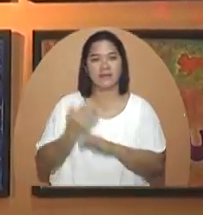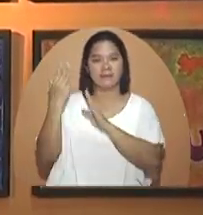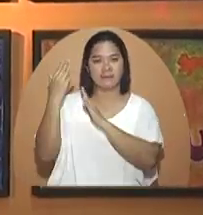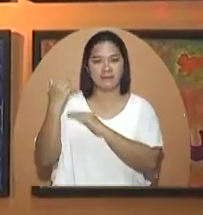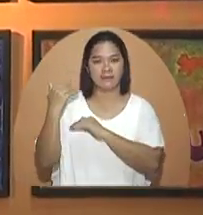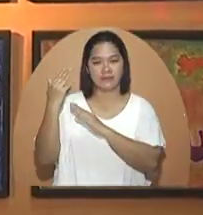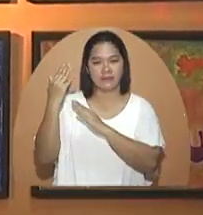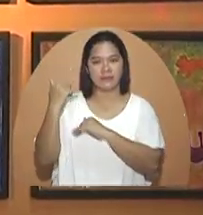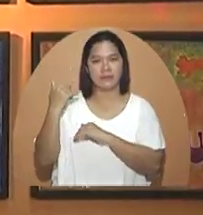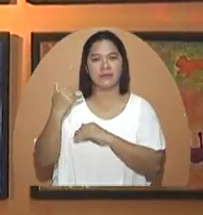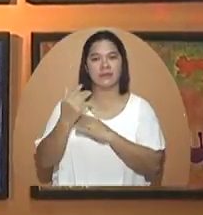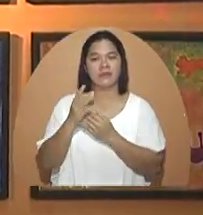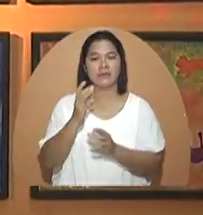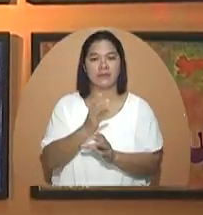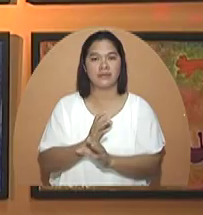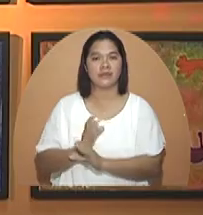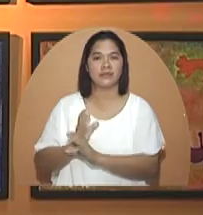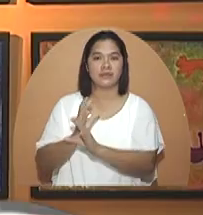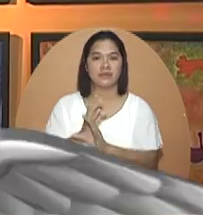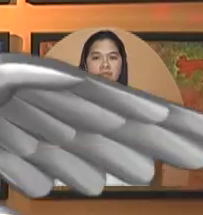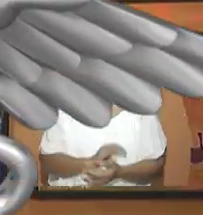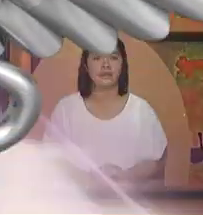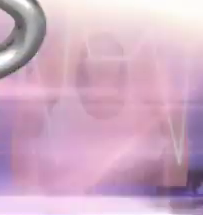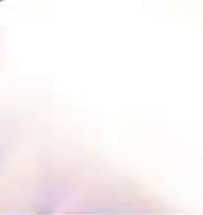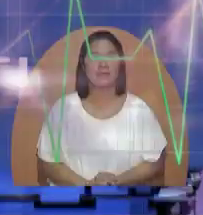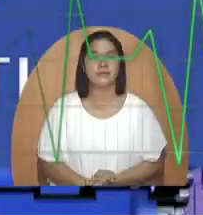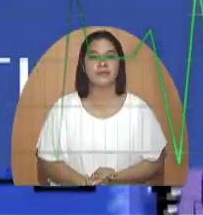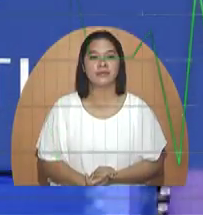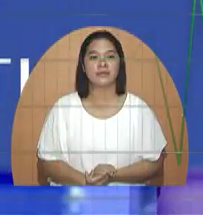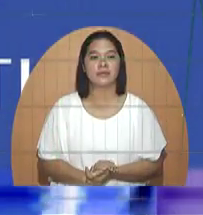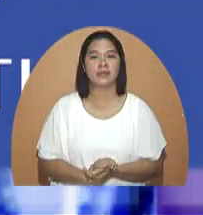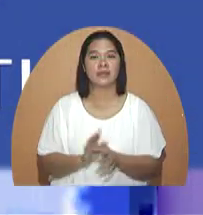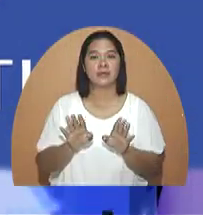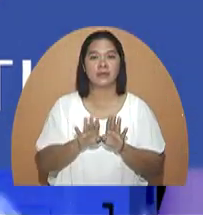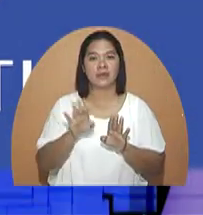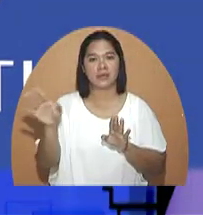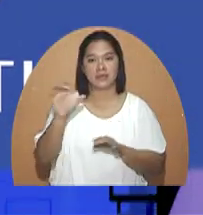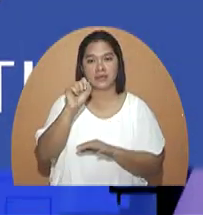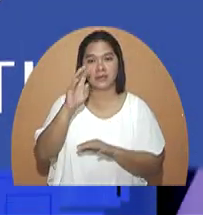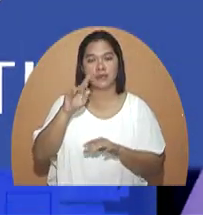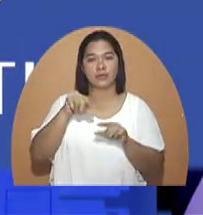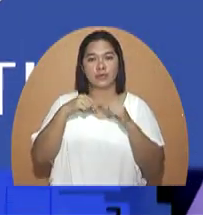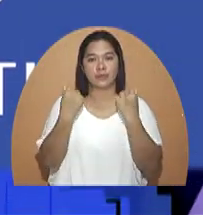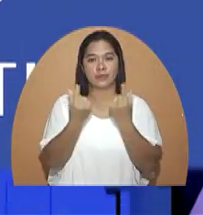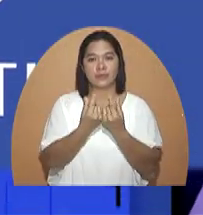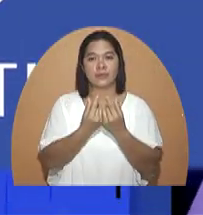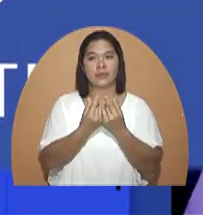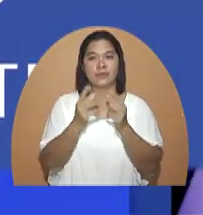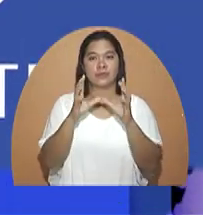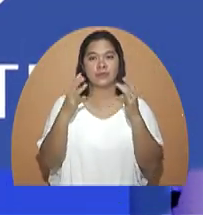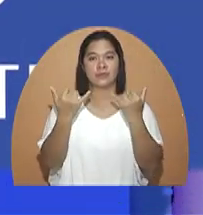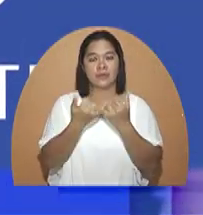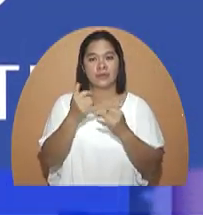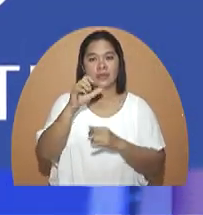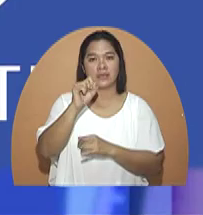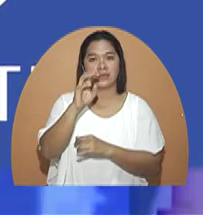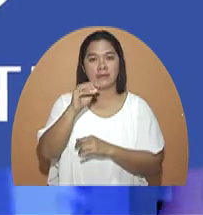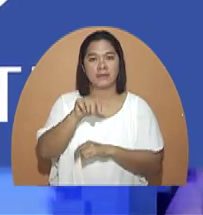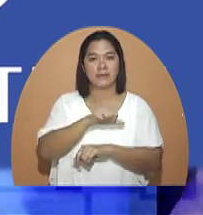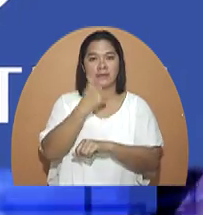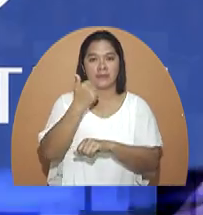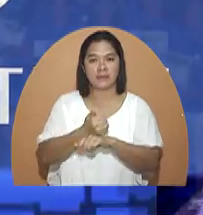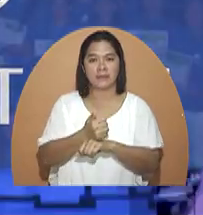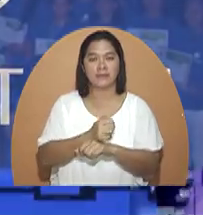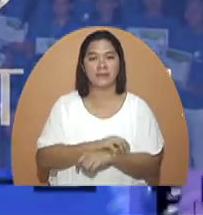na umaasa sa kanyang kalinga. Isa sa mga sangay ng SM Group of Companies ay ang SM